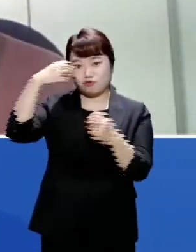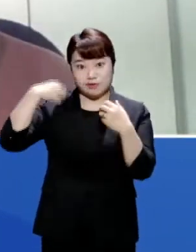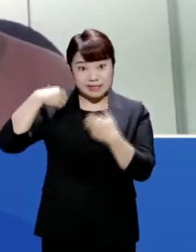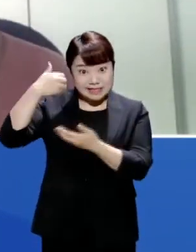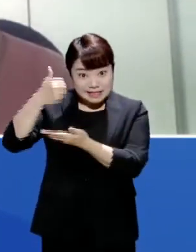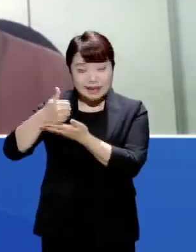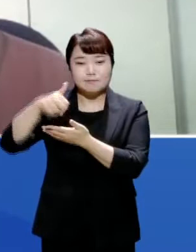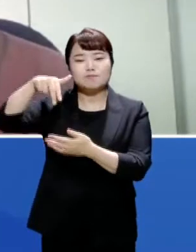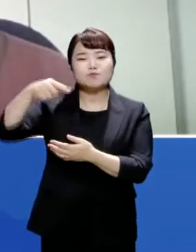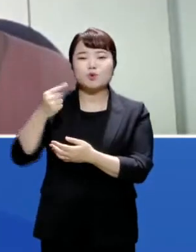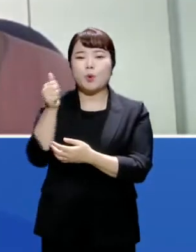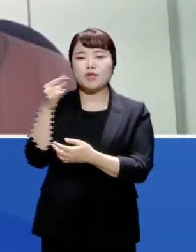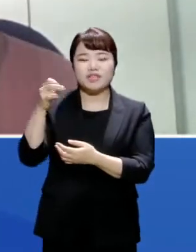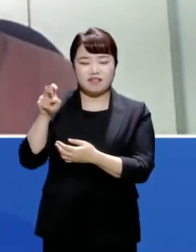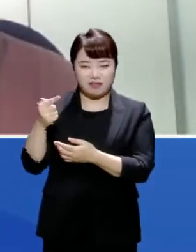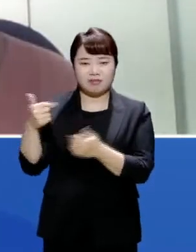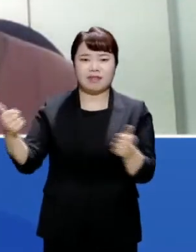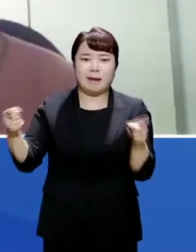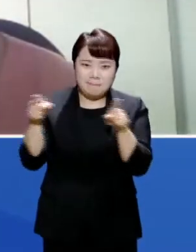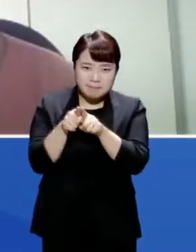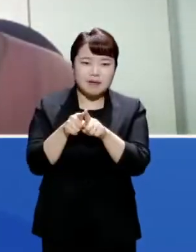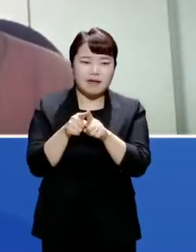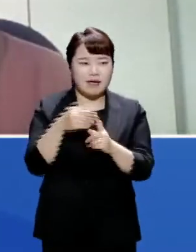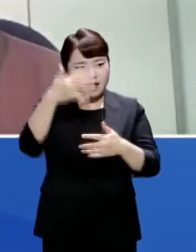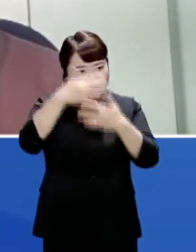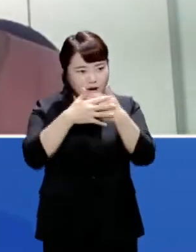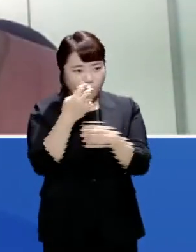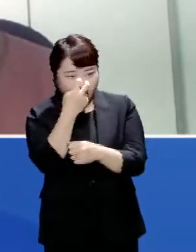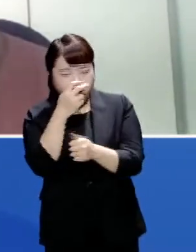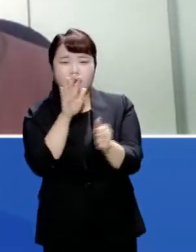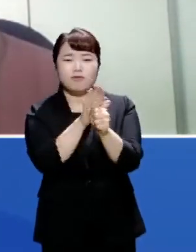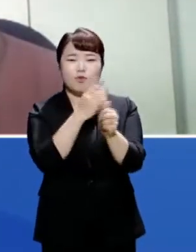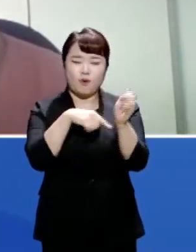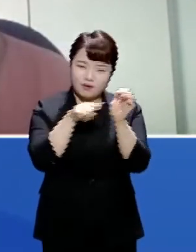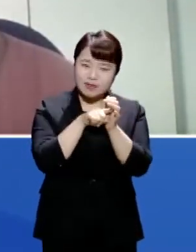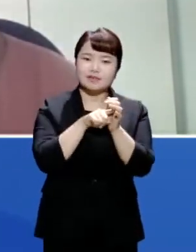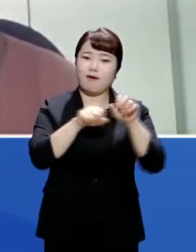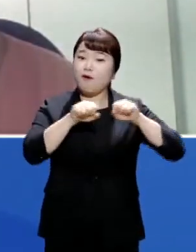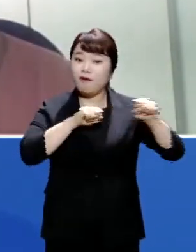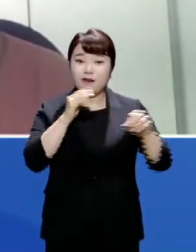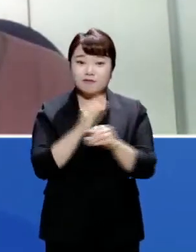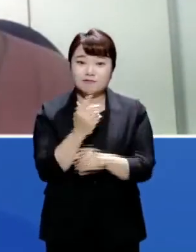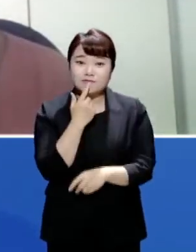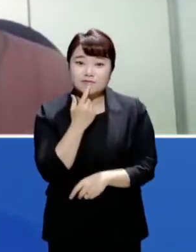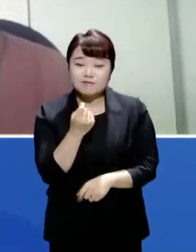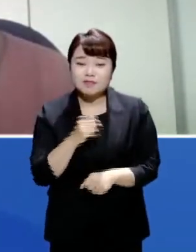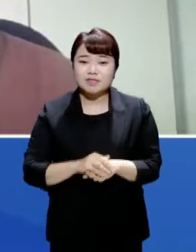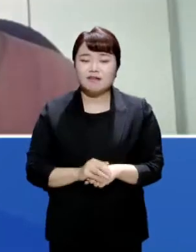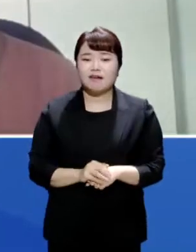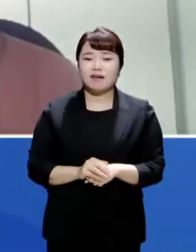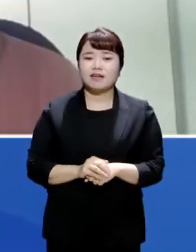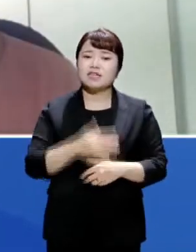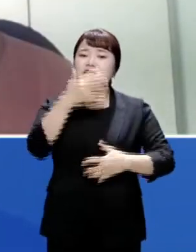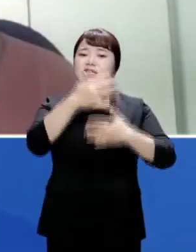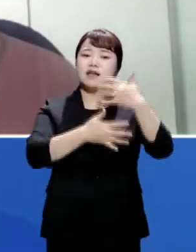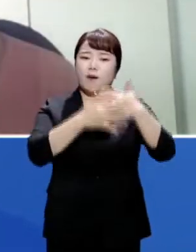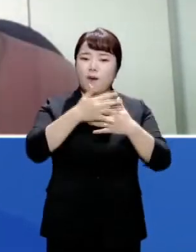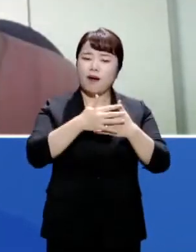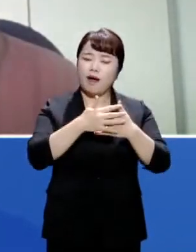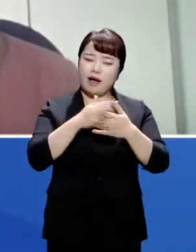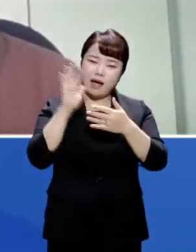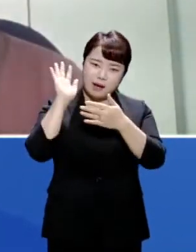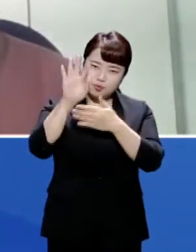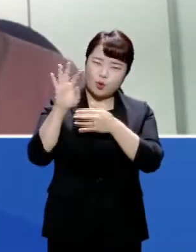학교 가는 길을 지키는데 현재 나서고 있습니다. 청와대 국민청원에도 관련 청원이 올라와 있는데 왜 이 영화가 앞으로도 계속